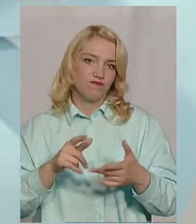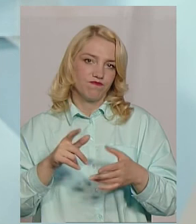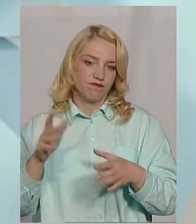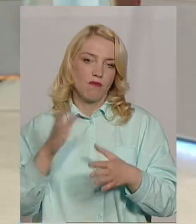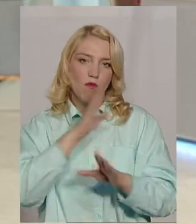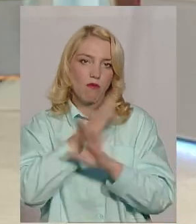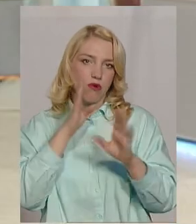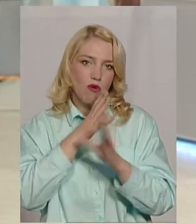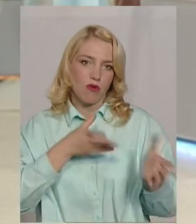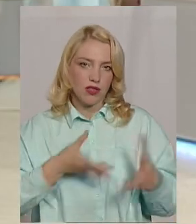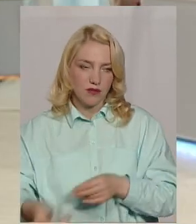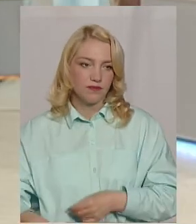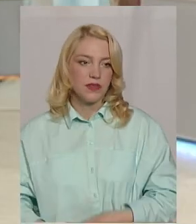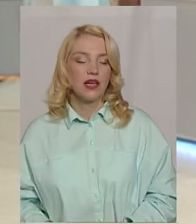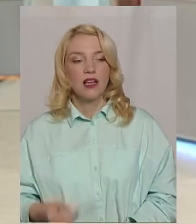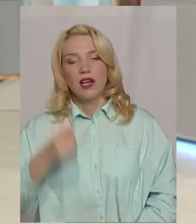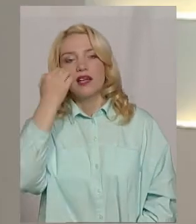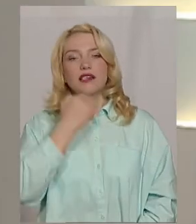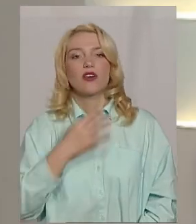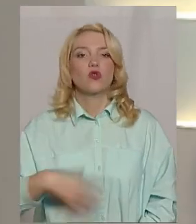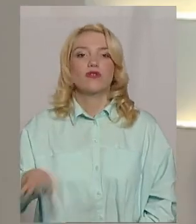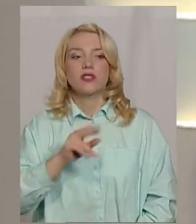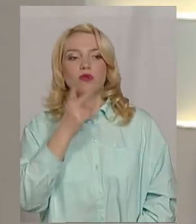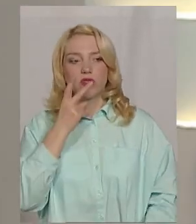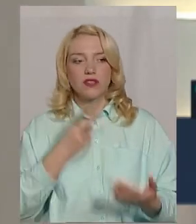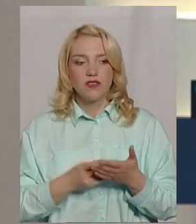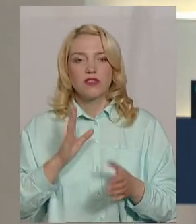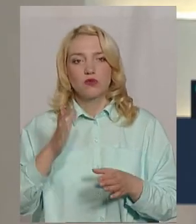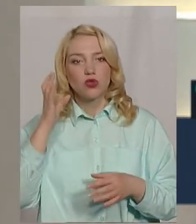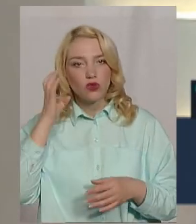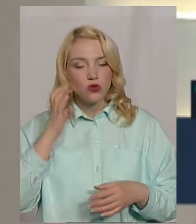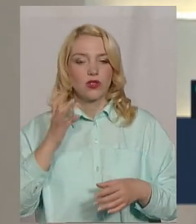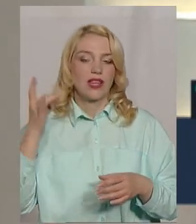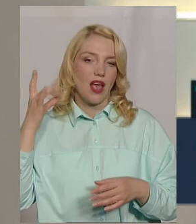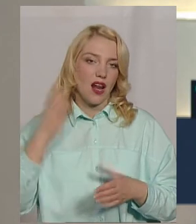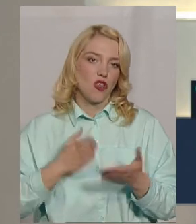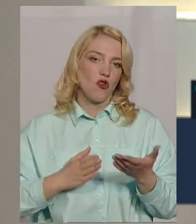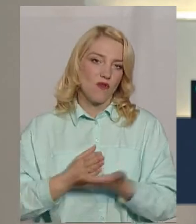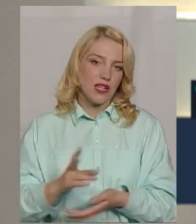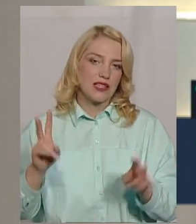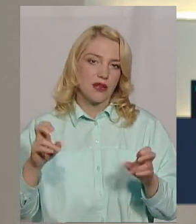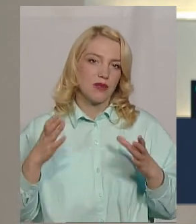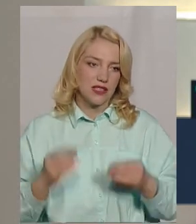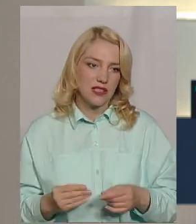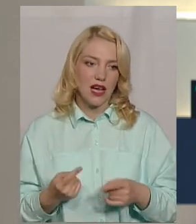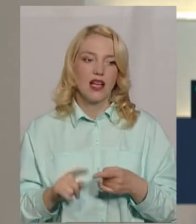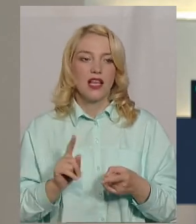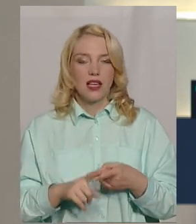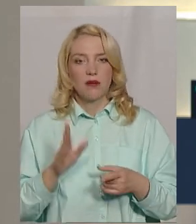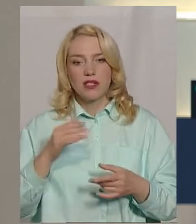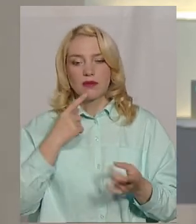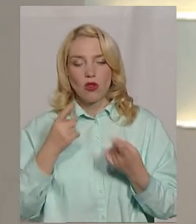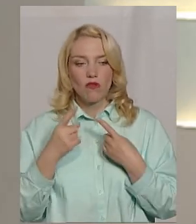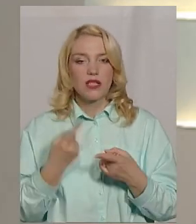Я дякую вам, пані Ванду. І дякую всім, хто дивився і буде слухати радіоверсію теми дня. І з пані Вандою Сордюк ми нині